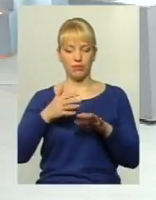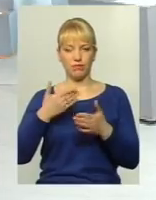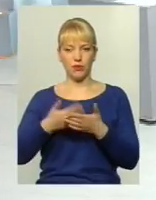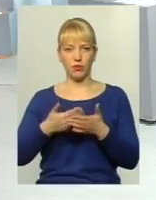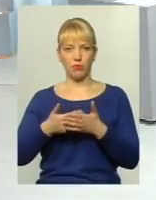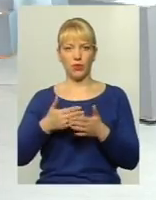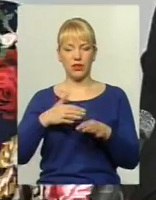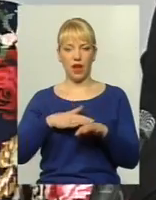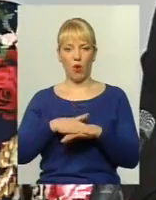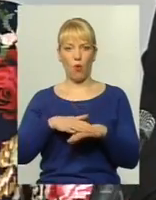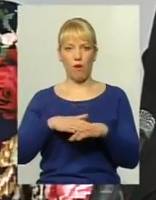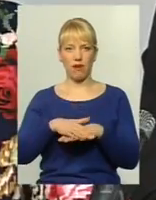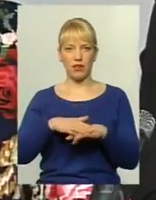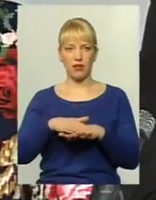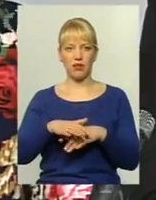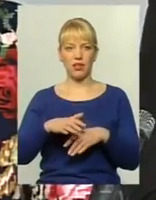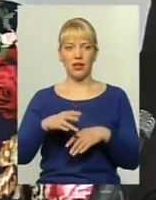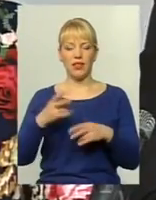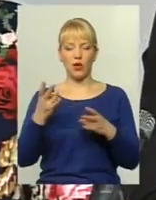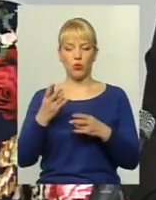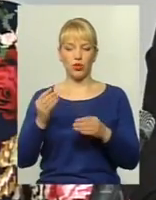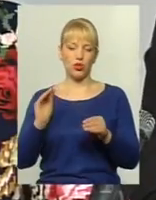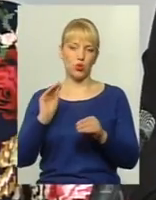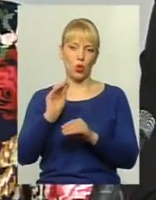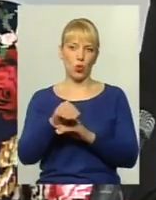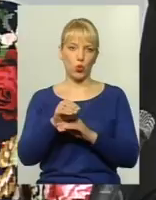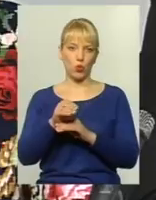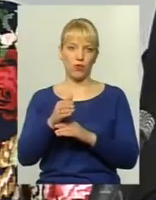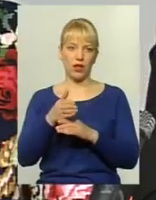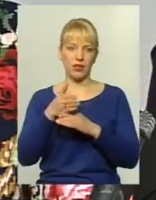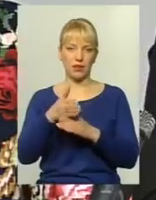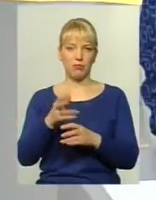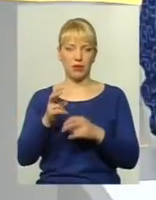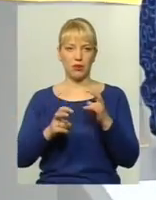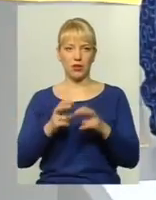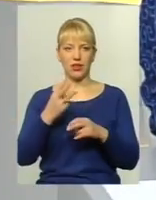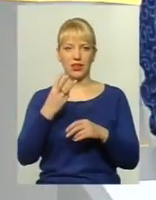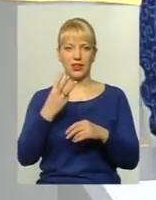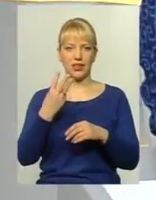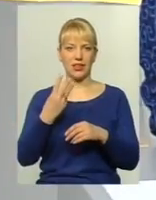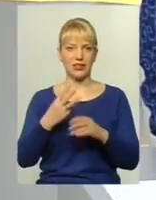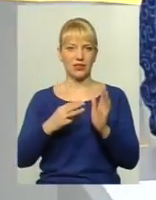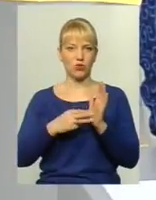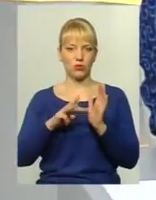необхідність додувати підприємства в районі 38 мільйонів гривень.